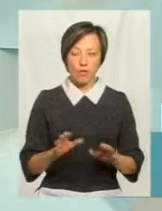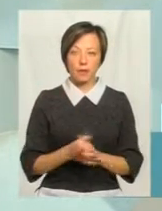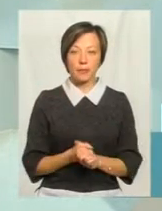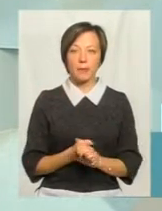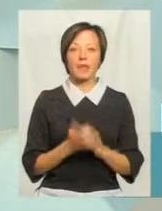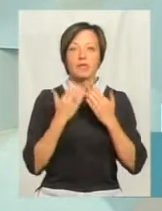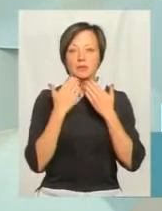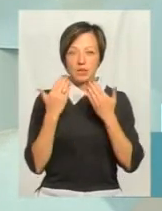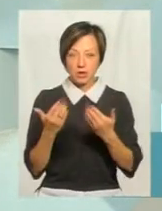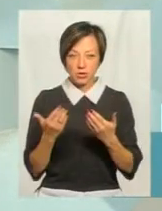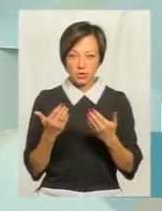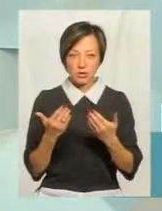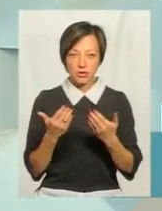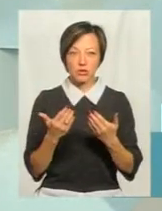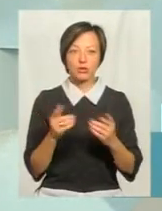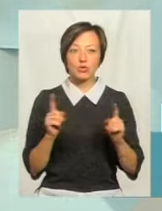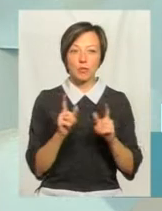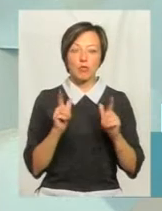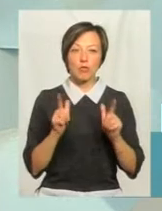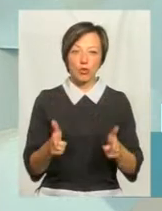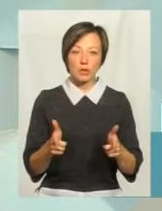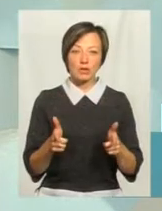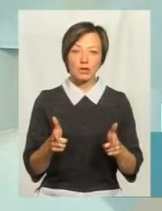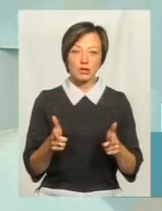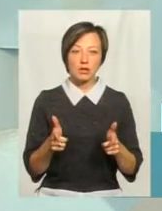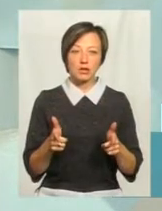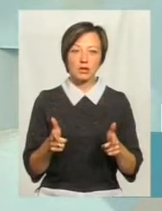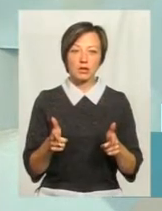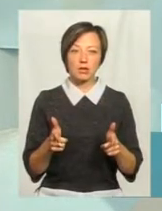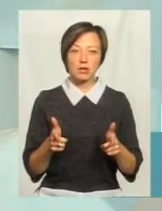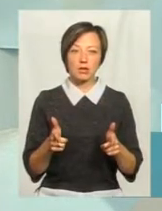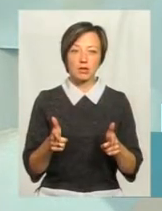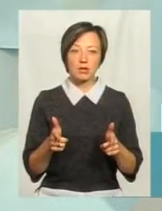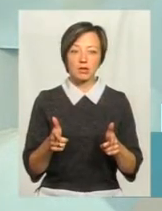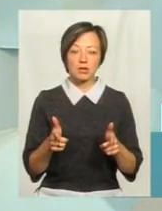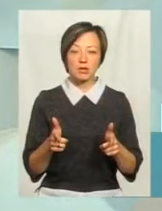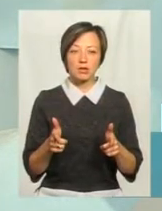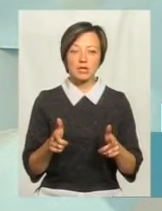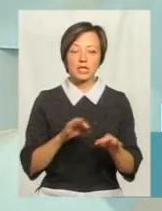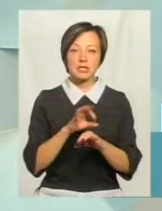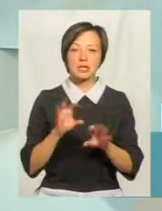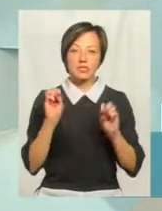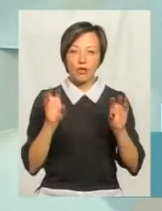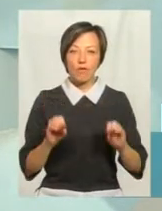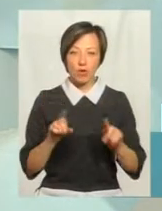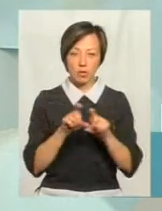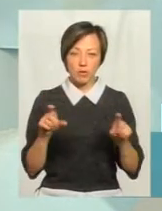вони до вас звертаються? Для того, щоб погодити світлофорні об'єктції.